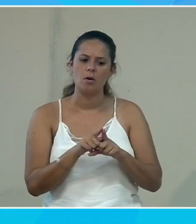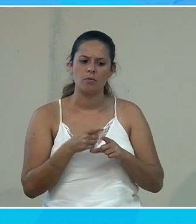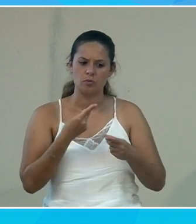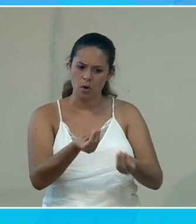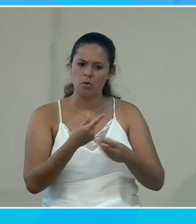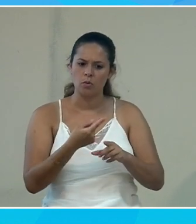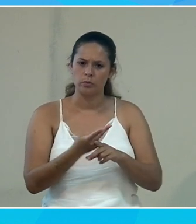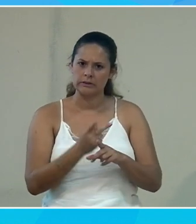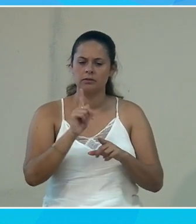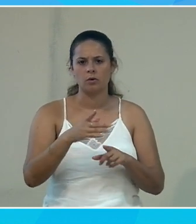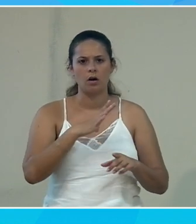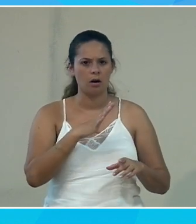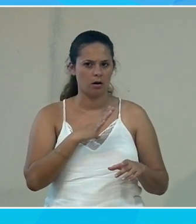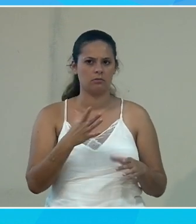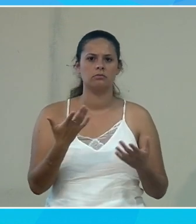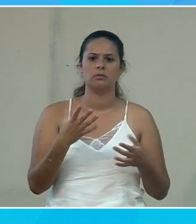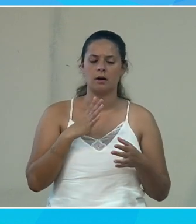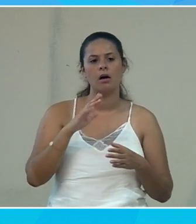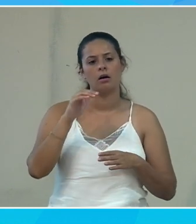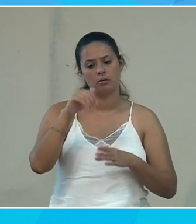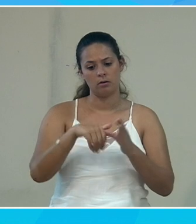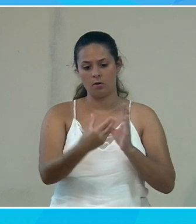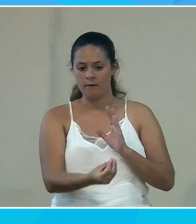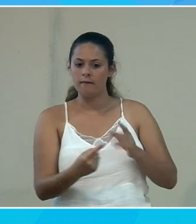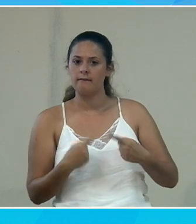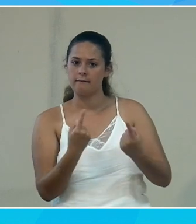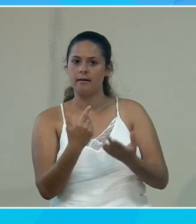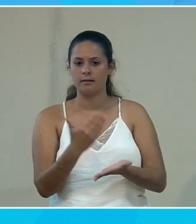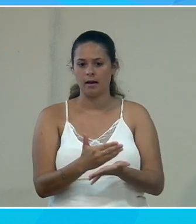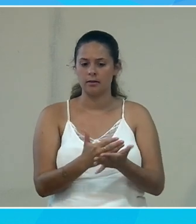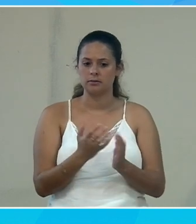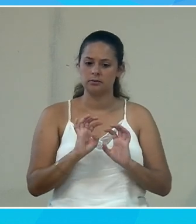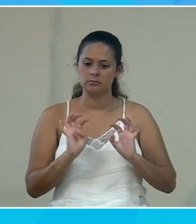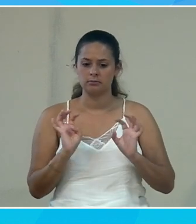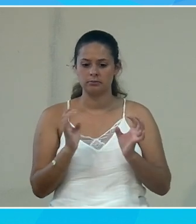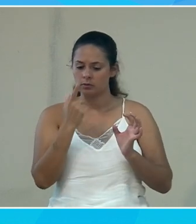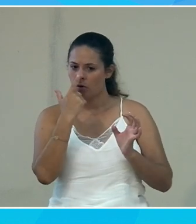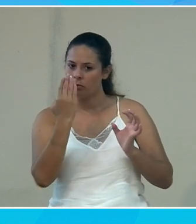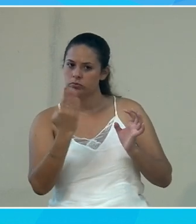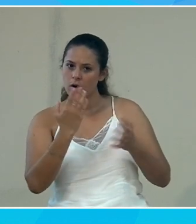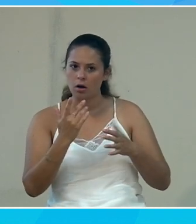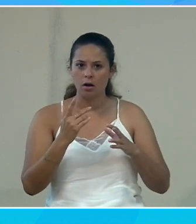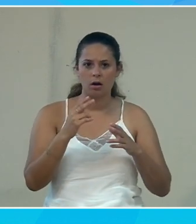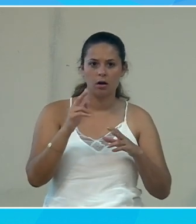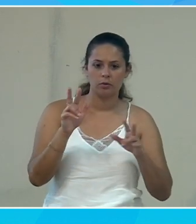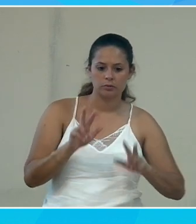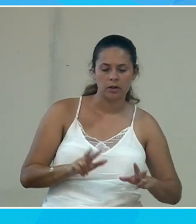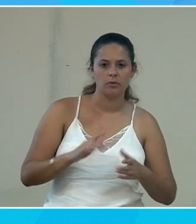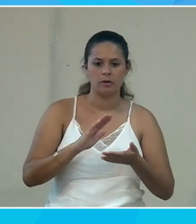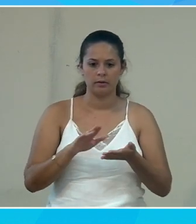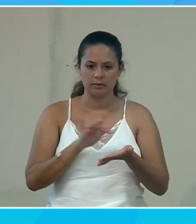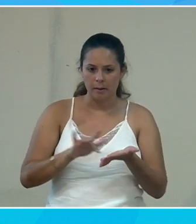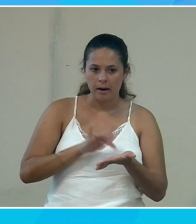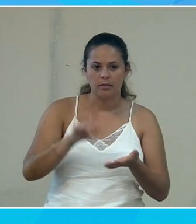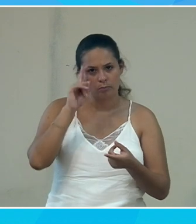outils pour nous accompagner donc quelque part un enfant qui va en classe peut réclamer l'usage d'un ordinateur d'une tablette pour pouvoir l'aider